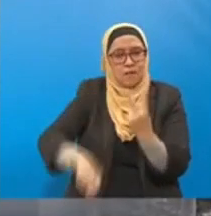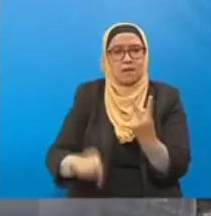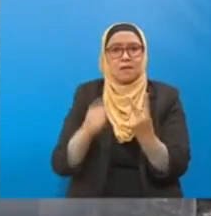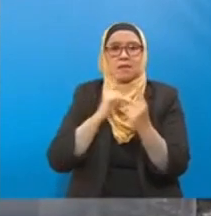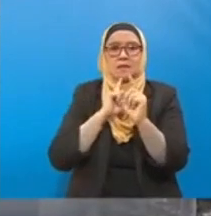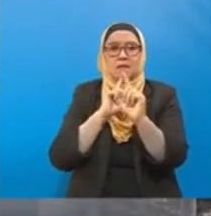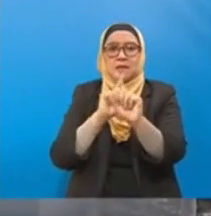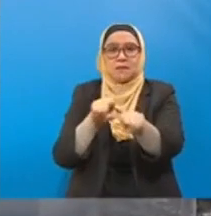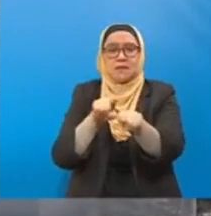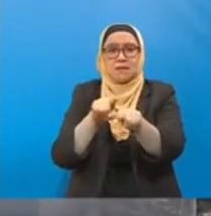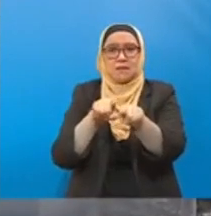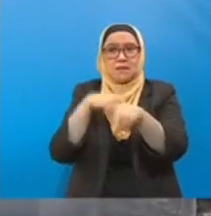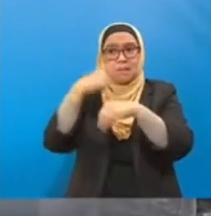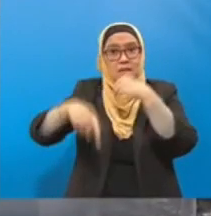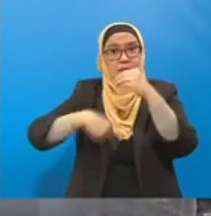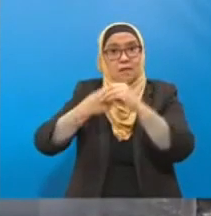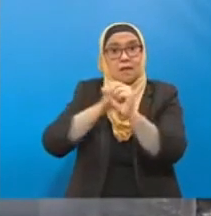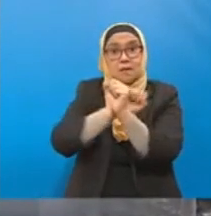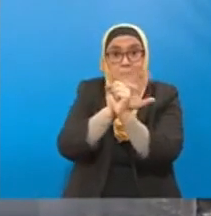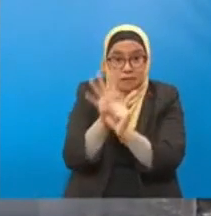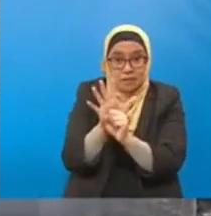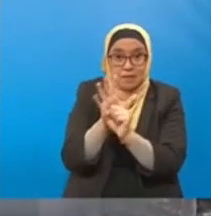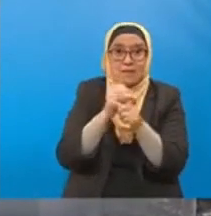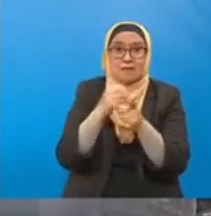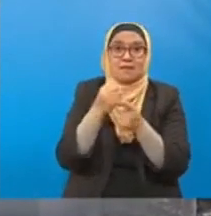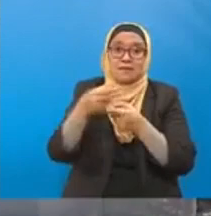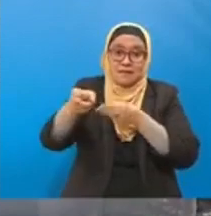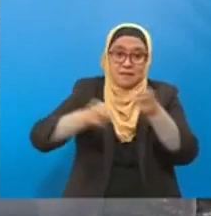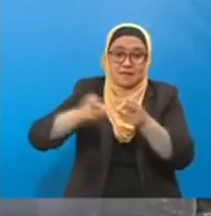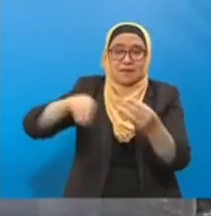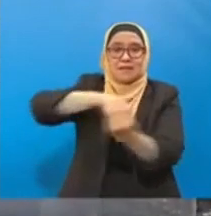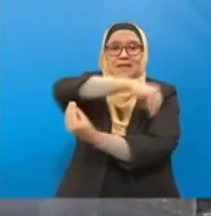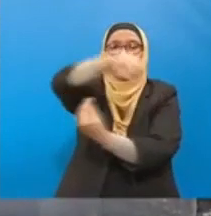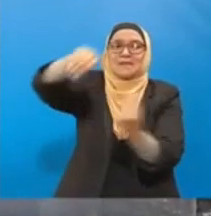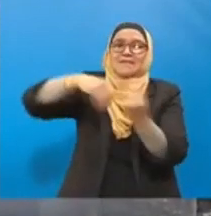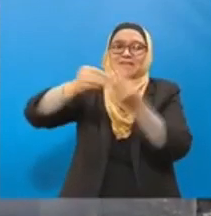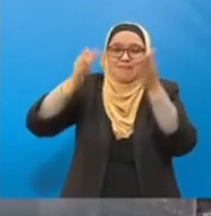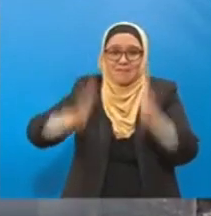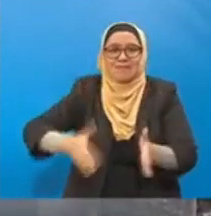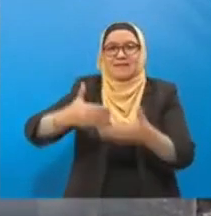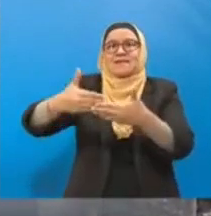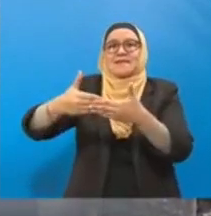mengenai pandemik ataupun urusan Umrah selepas pandemik ini.